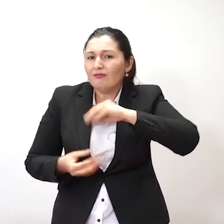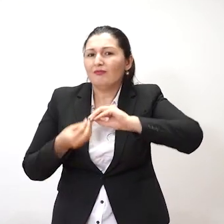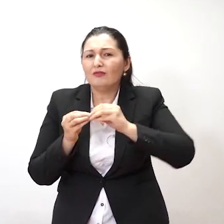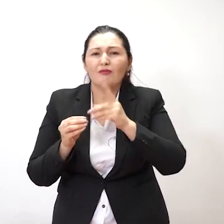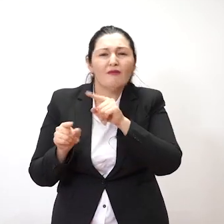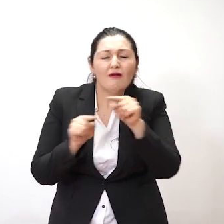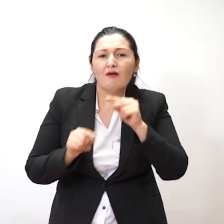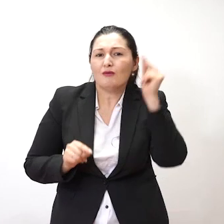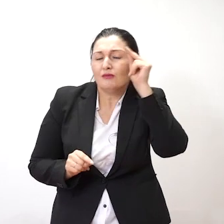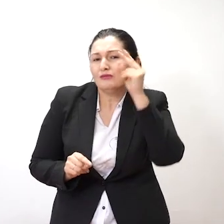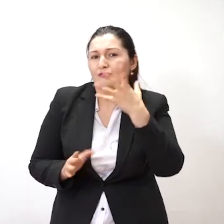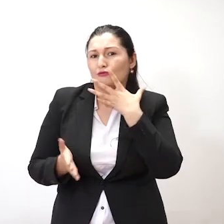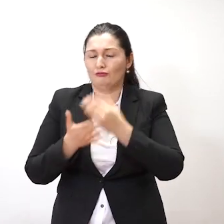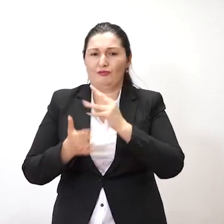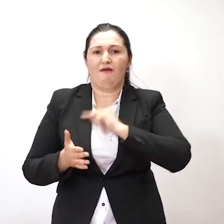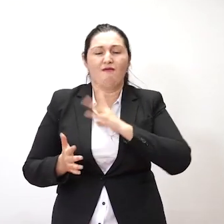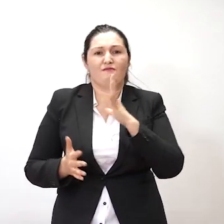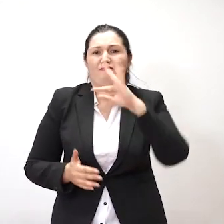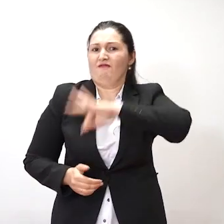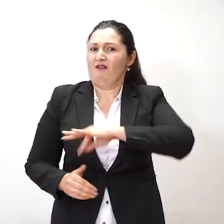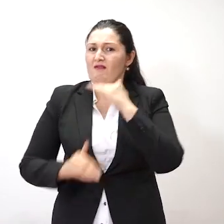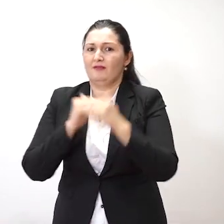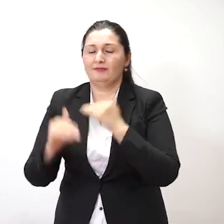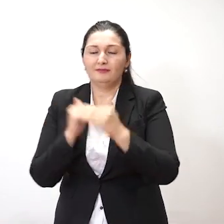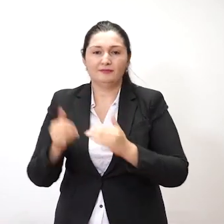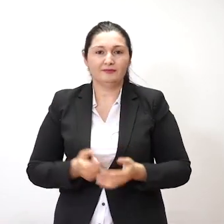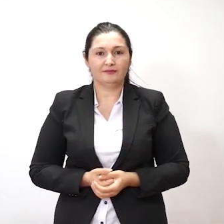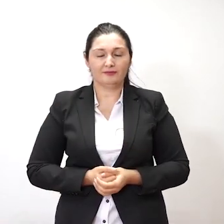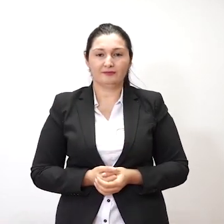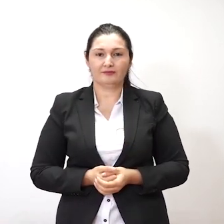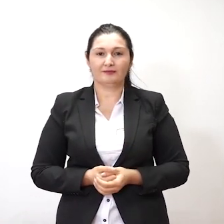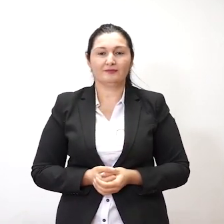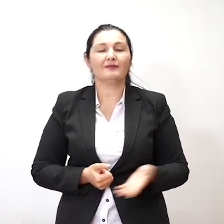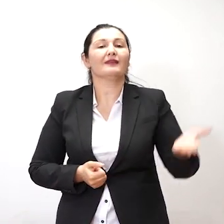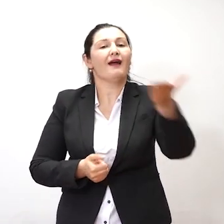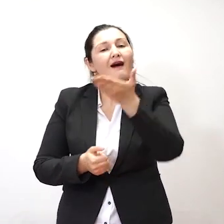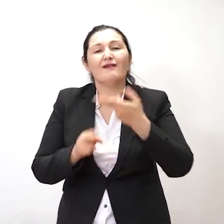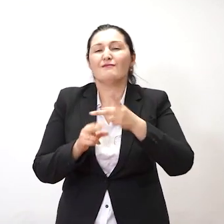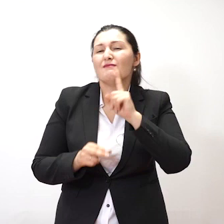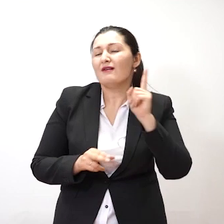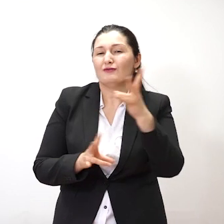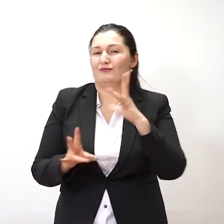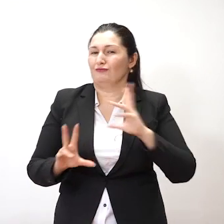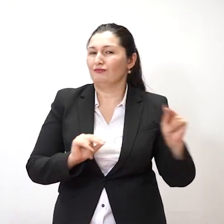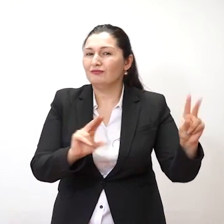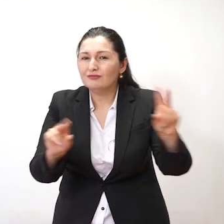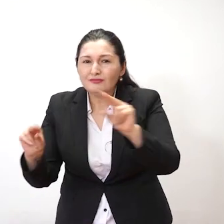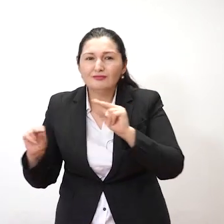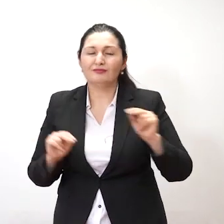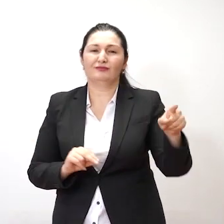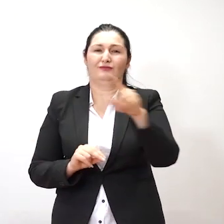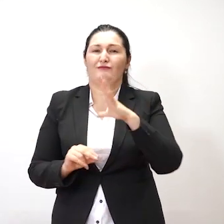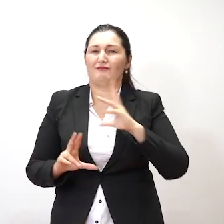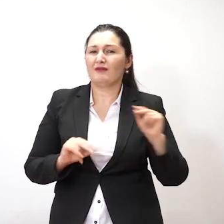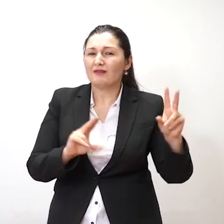مخوندگی با کار می روید. با اولو های جوان اولو خشبکتی رو رضواندم. همه ایمونو